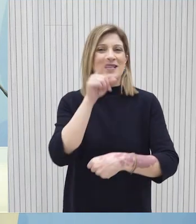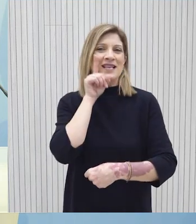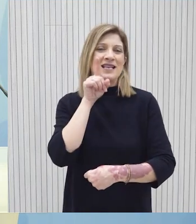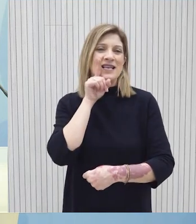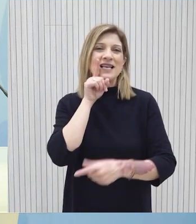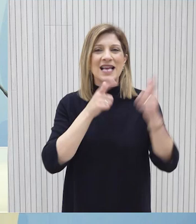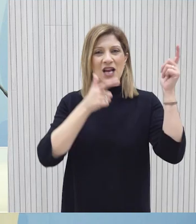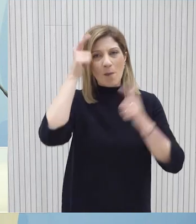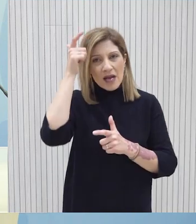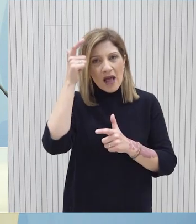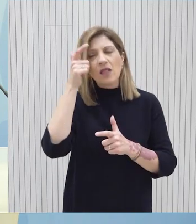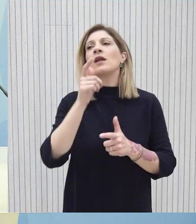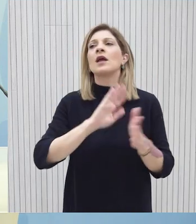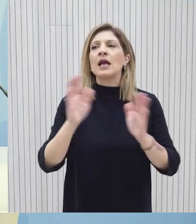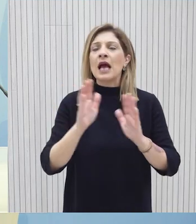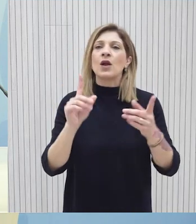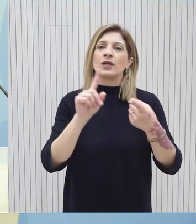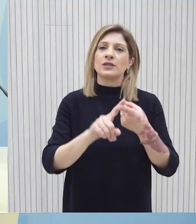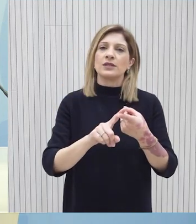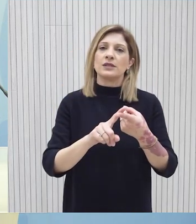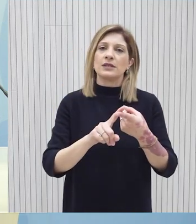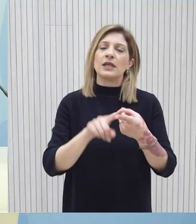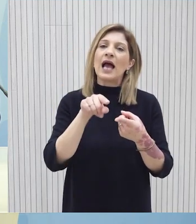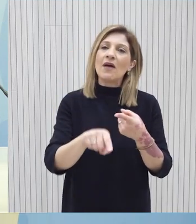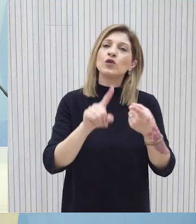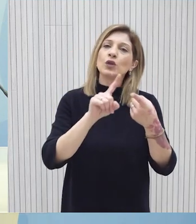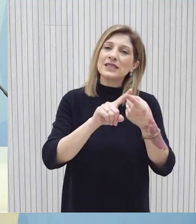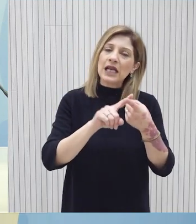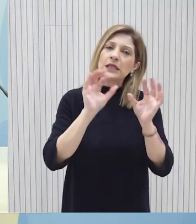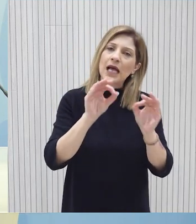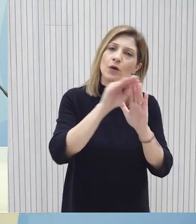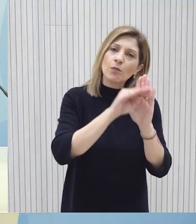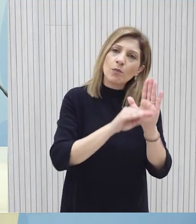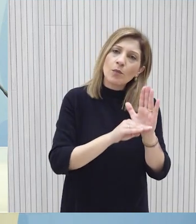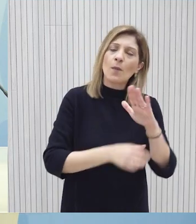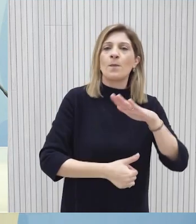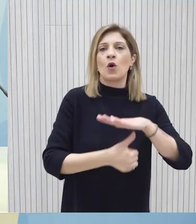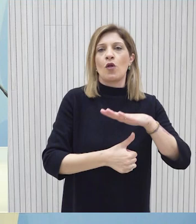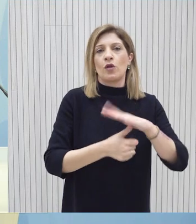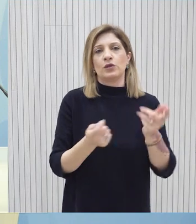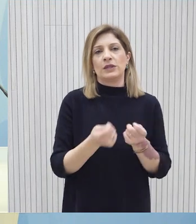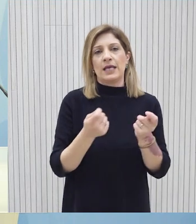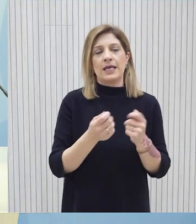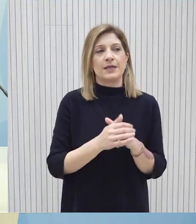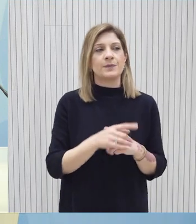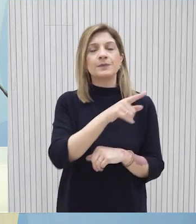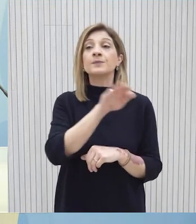Γραμματέντου Ινωμένων Εθνών έχει μεταδοθεί νωρίτερα Είναι όμως μια επίσκεψη την οποία προγραμμάτισε ο πρόεδρος της Δημοκρατίας να ενεργοποιήσει